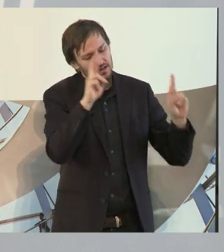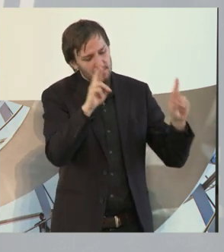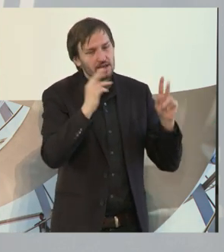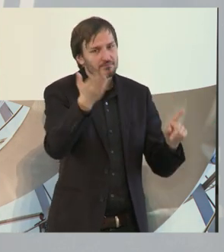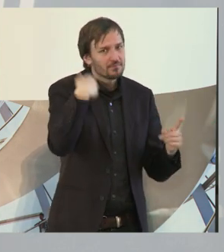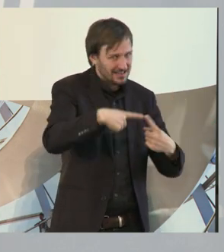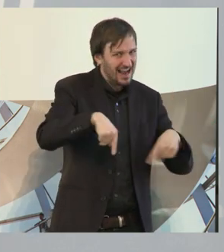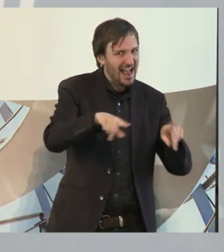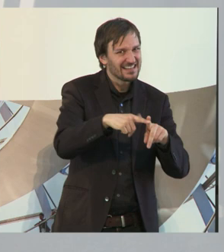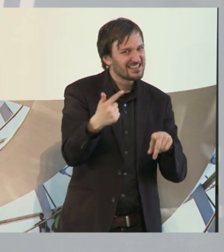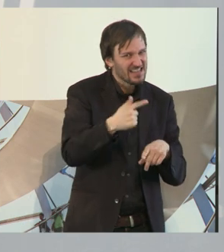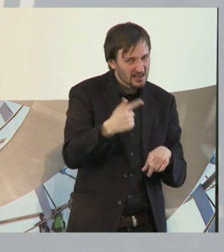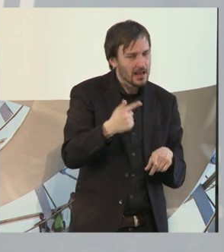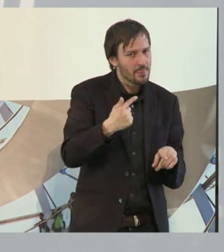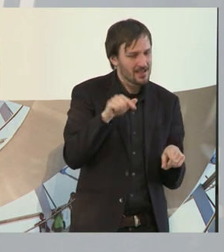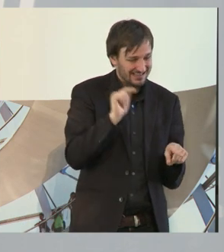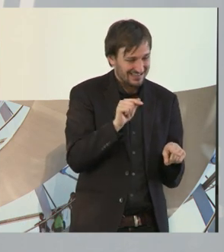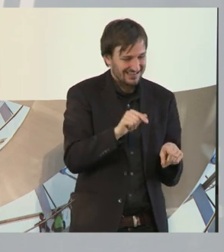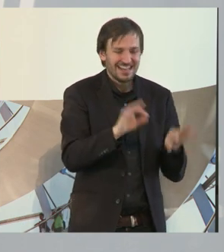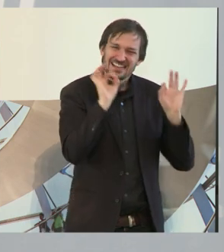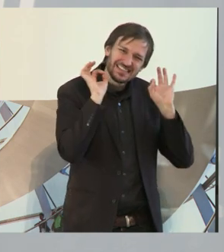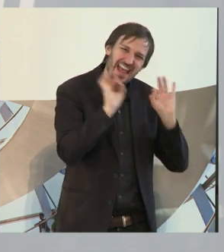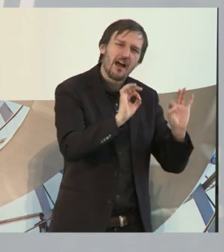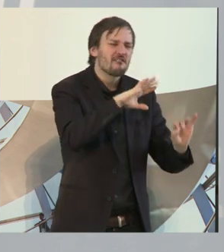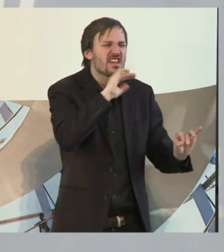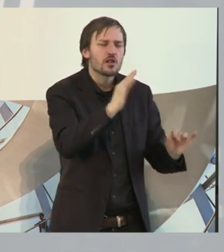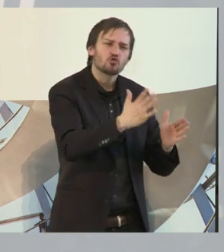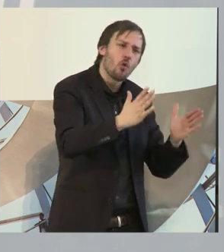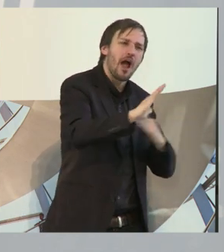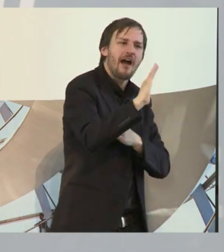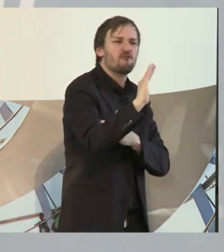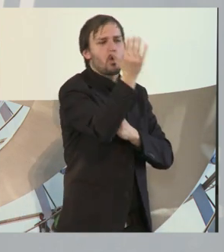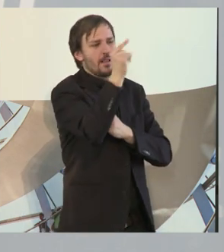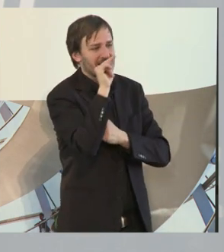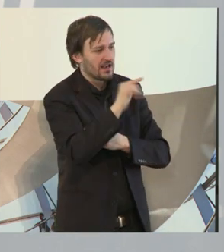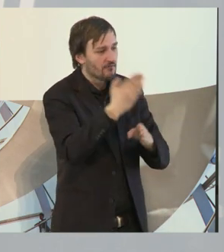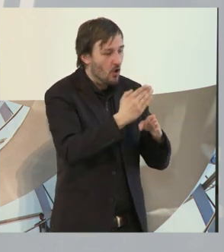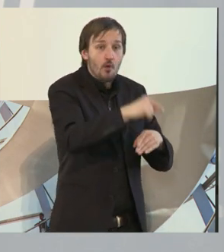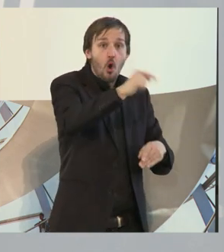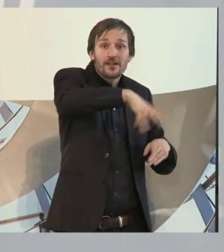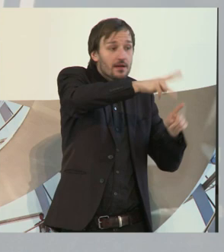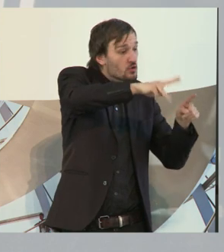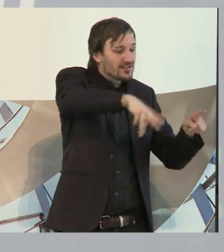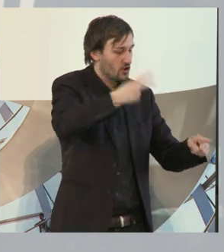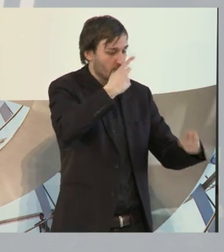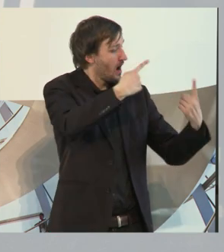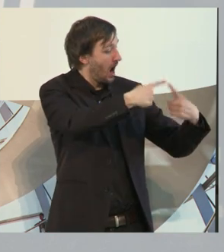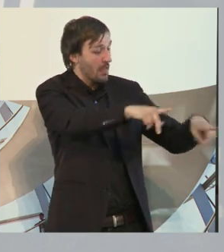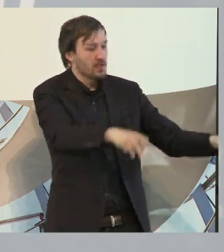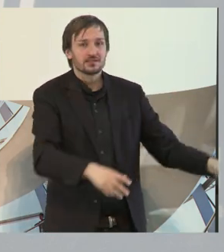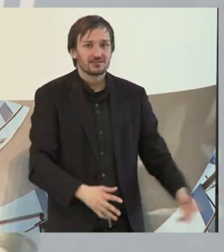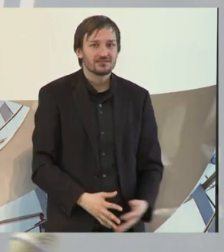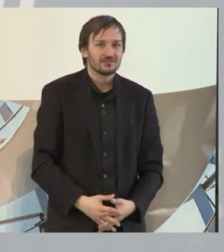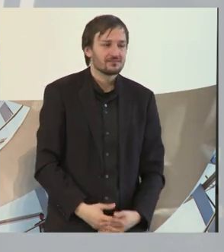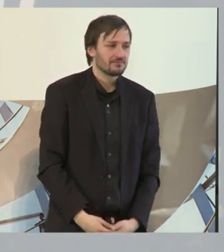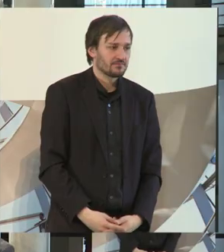Viersen hat da einen wirklich sehr großen, durchschlagenden Erfolg mitgehabt, weil dieses Museum heute ganz anders sich darstellt.